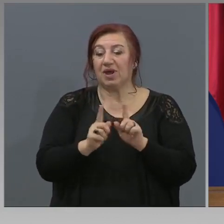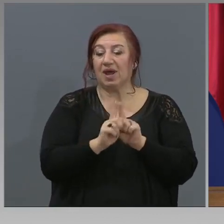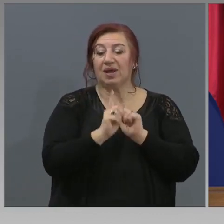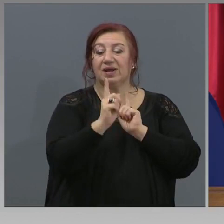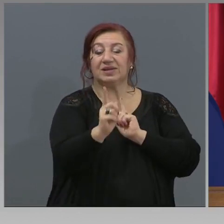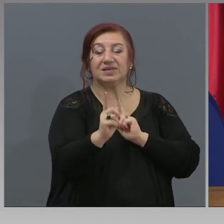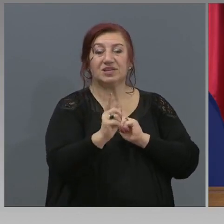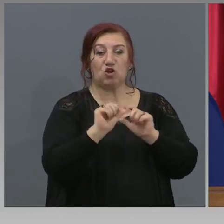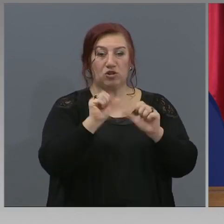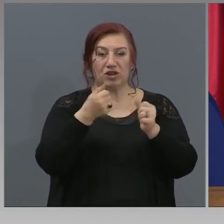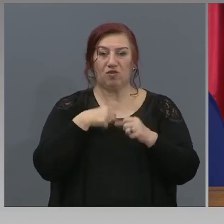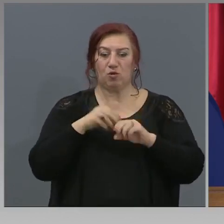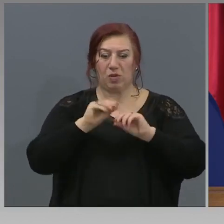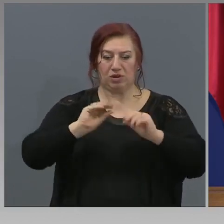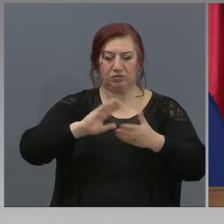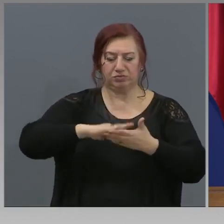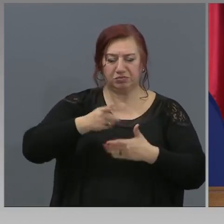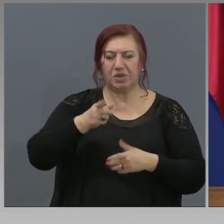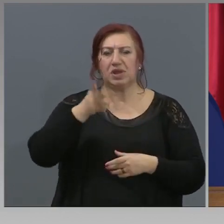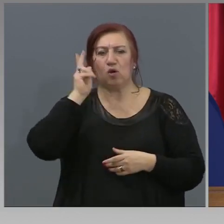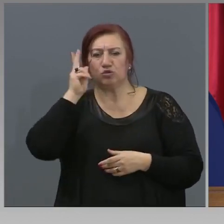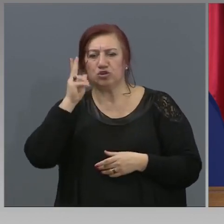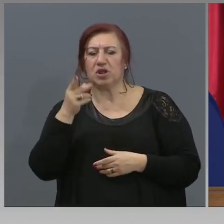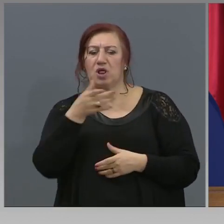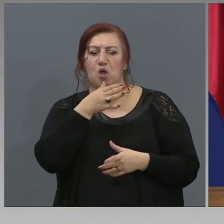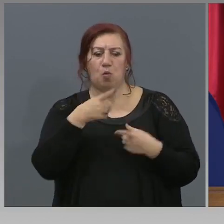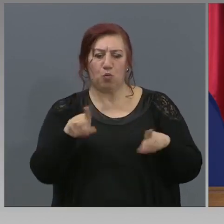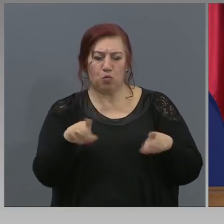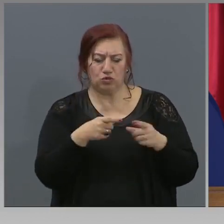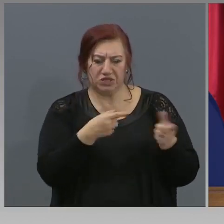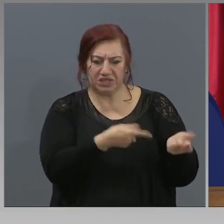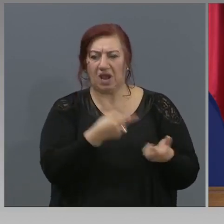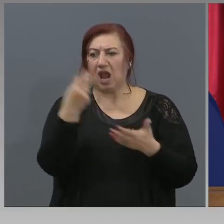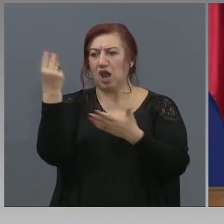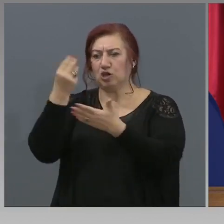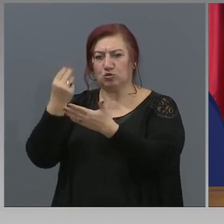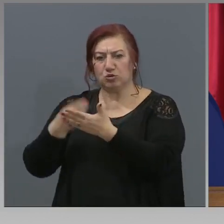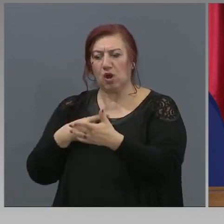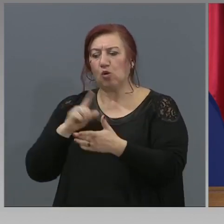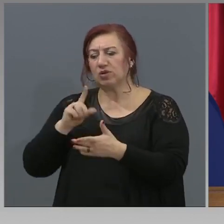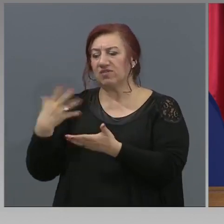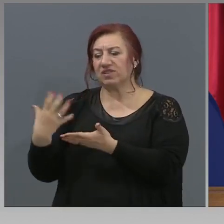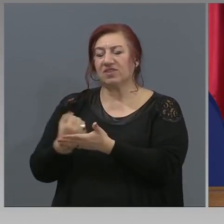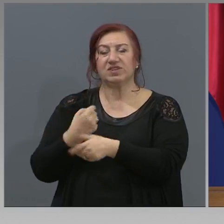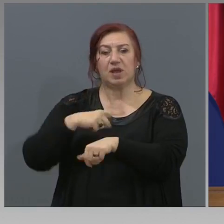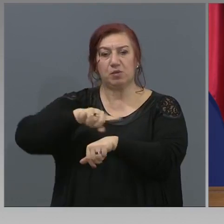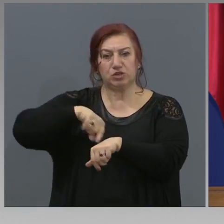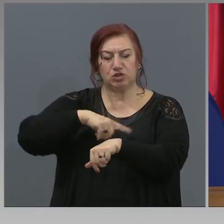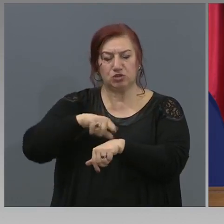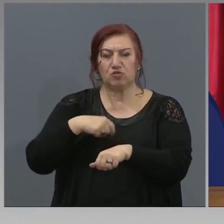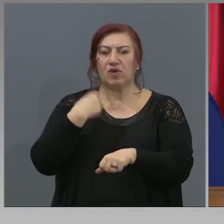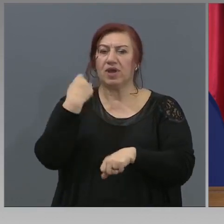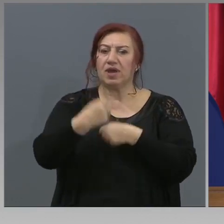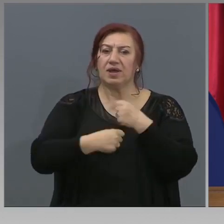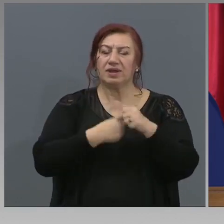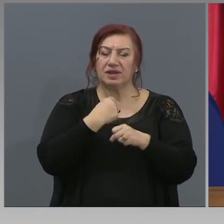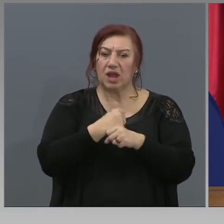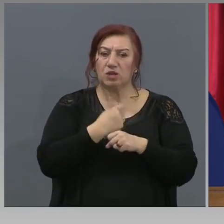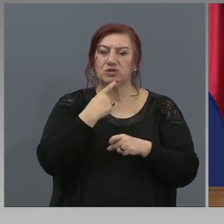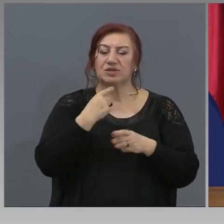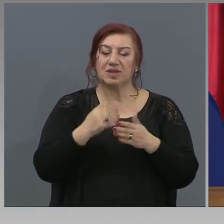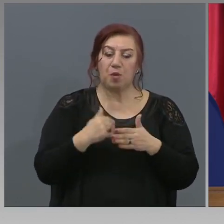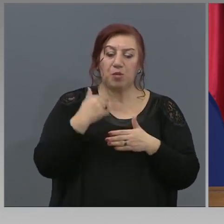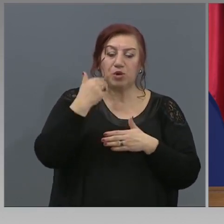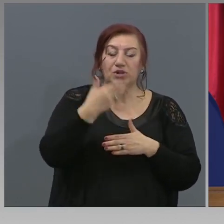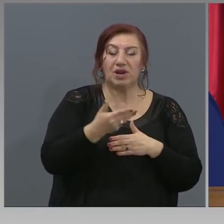обучение. Някои учители, било по музика, било по изобразително изкуство, ако трябва да се вземат часовете. Дейност за преодоляване на